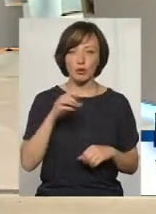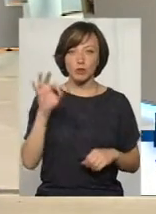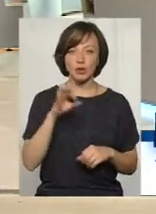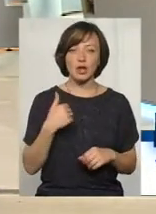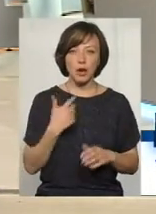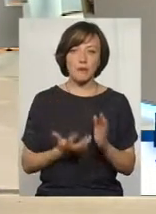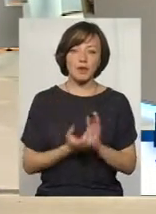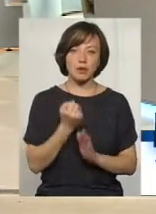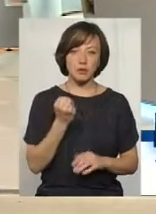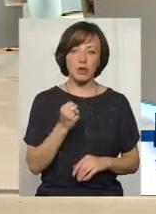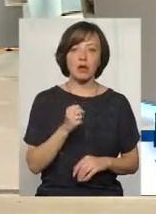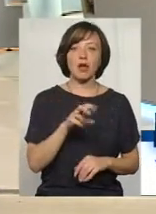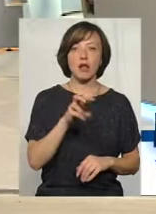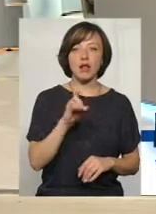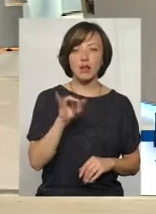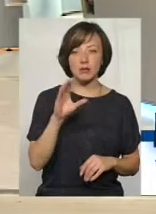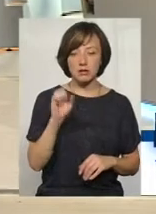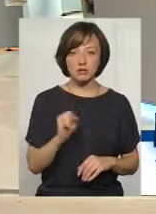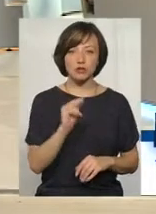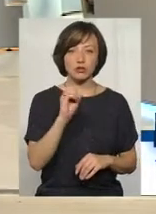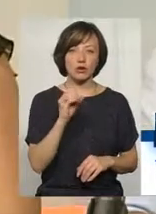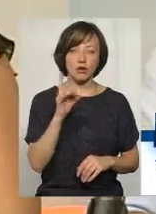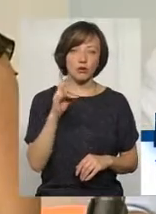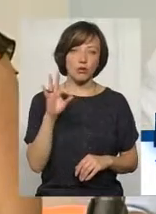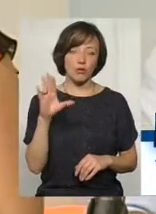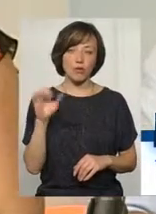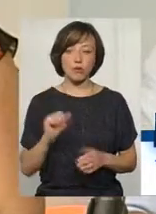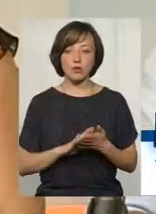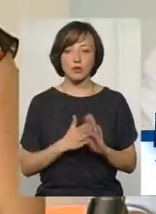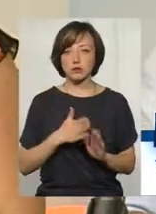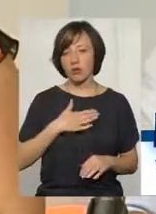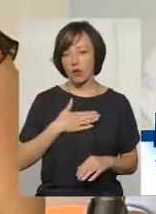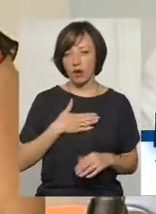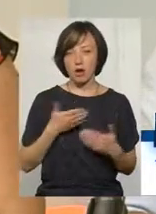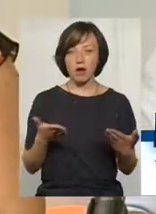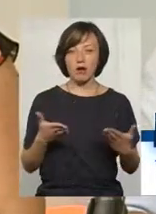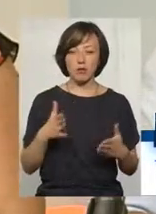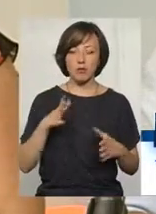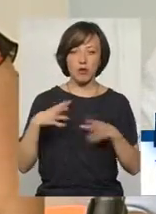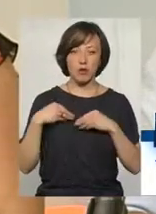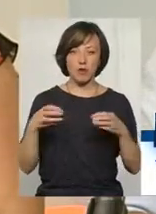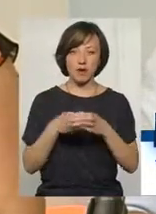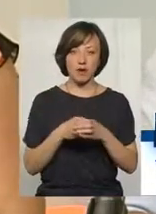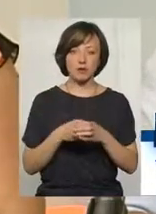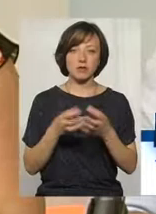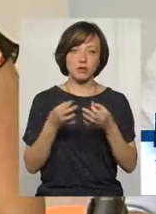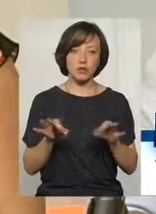що я підтримував саме пані Ларису Чернову. Позиція моя, позиція моєї фракції Всекринської комбінии «Свобода» в обласній раді.